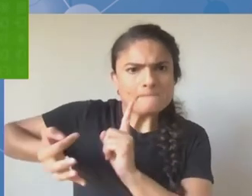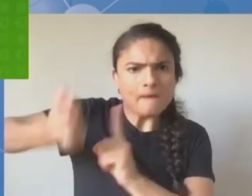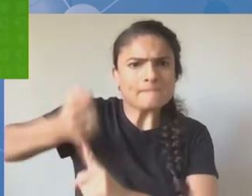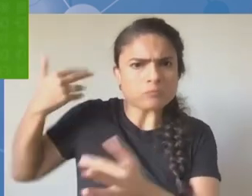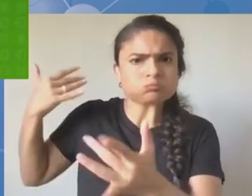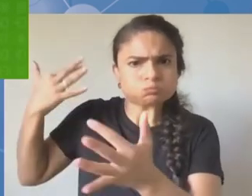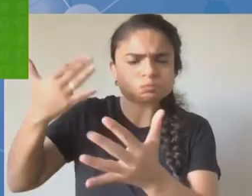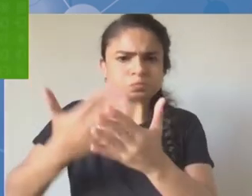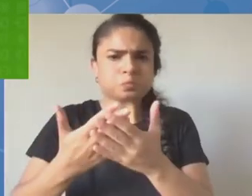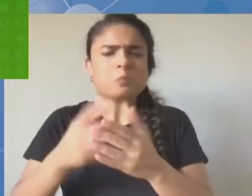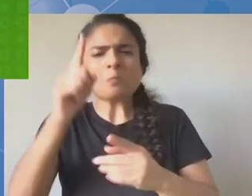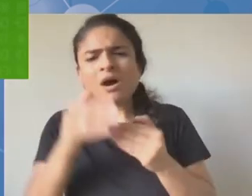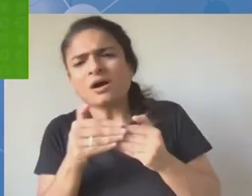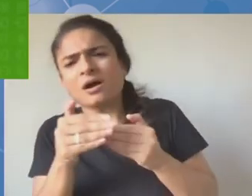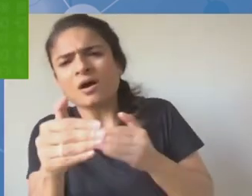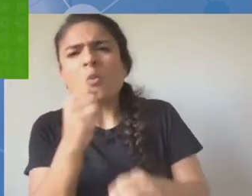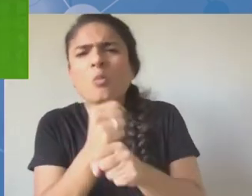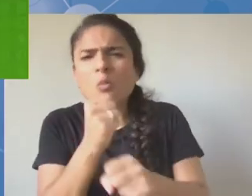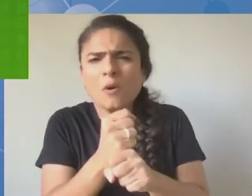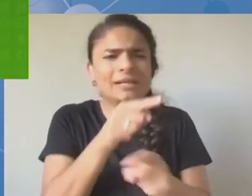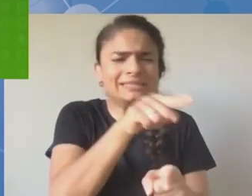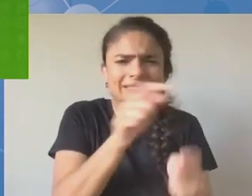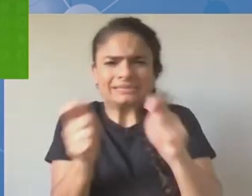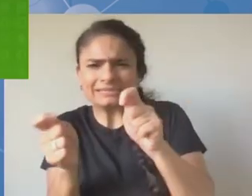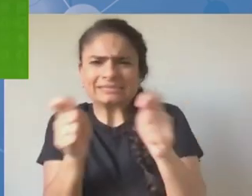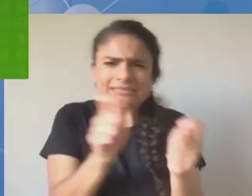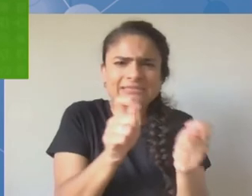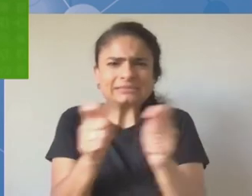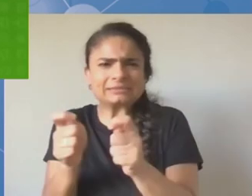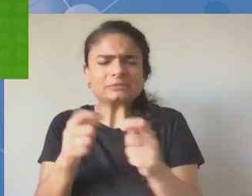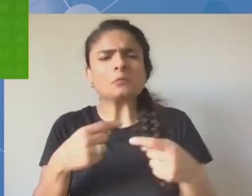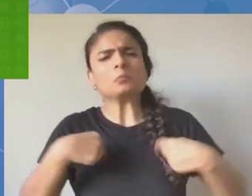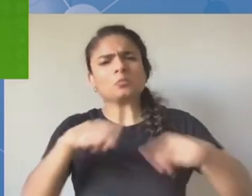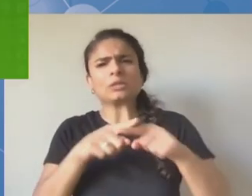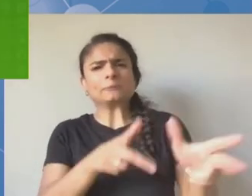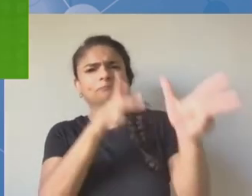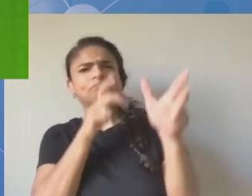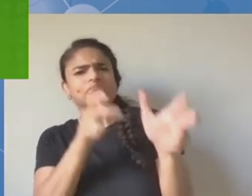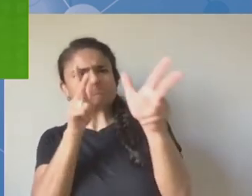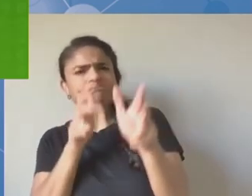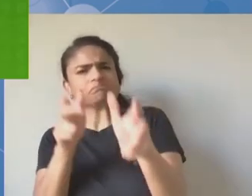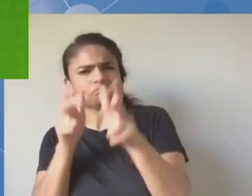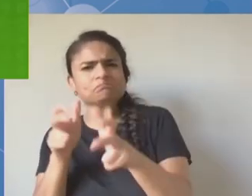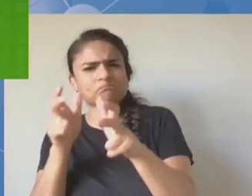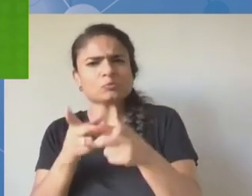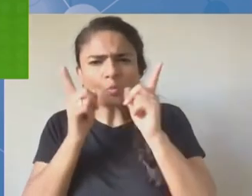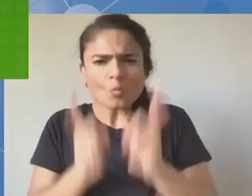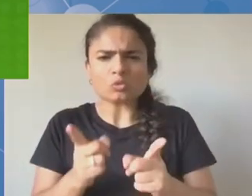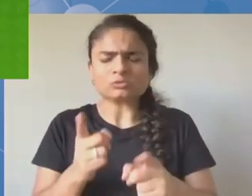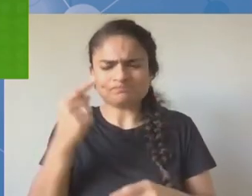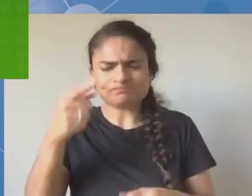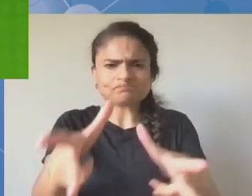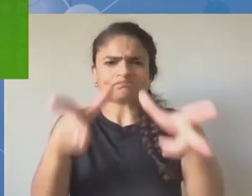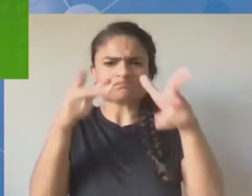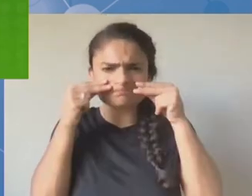poszczególne grupy uczestników forum IGF. Wybacz nam, Paul, ale niestety nie słyszeliśmy zupełnie